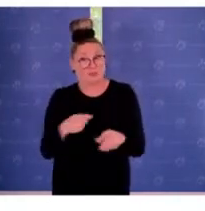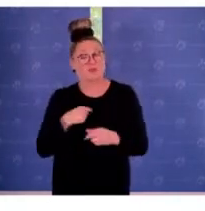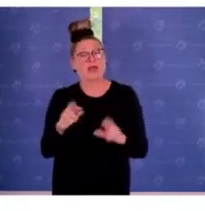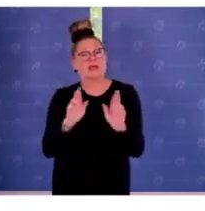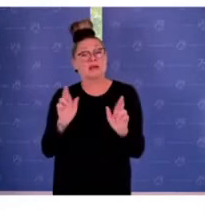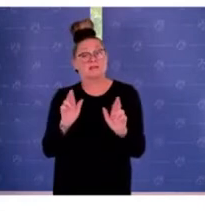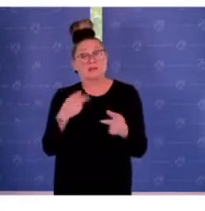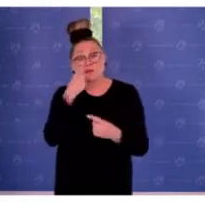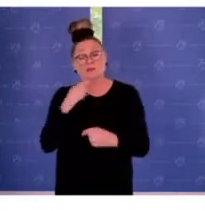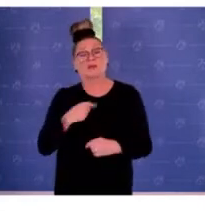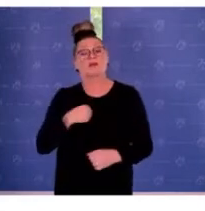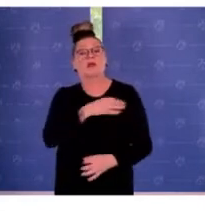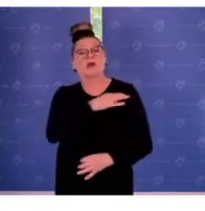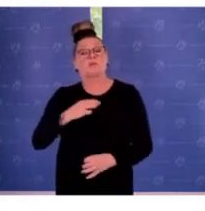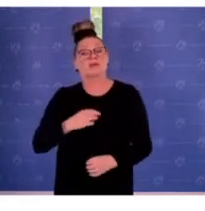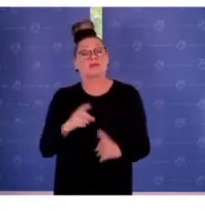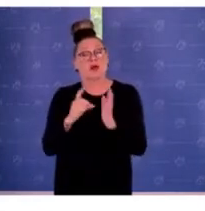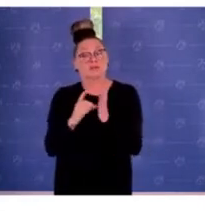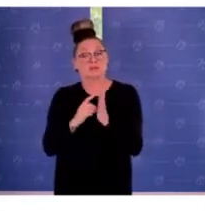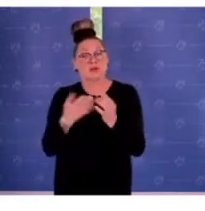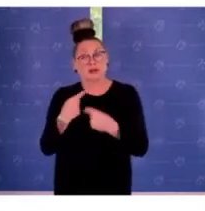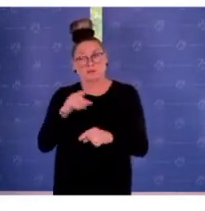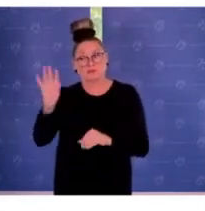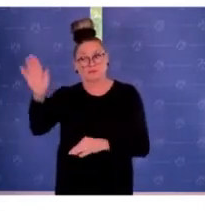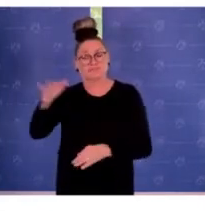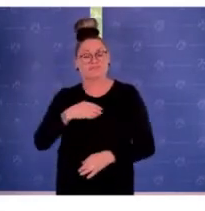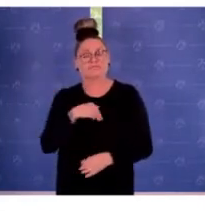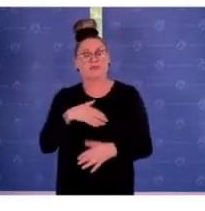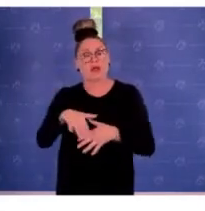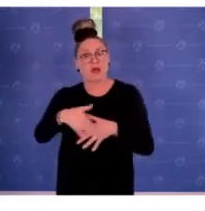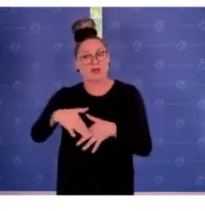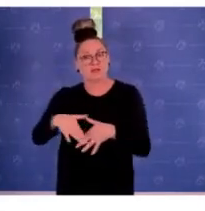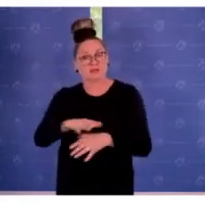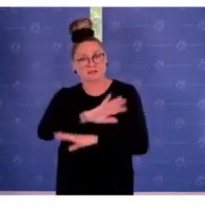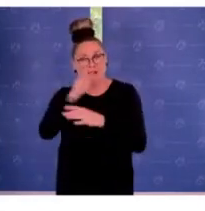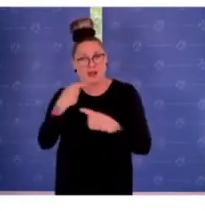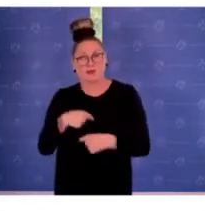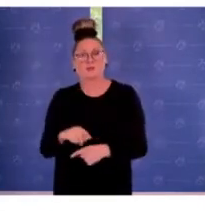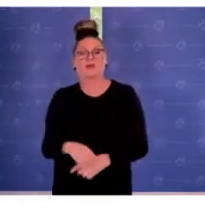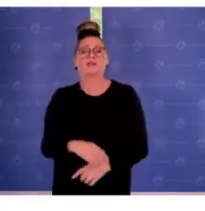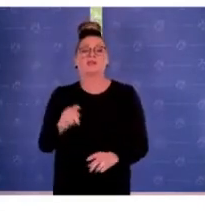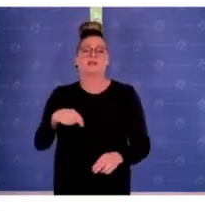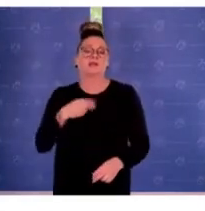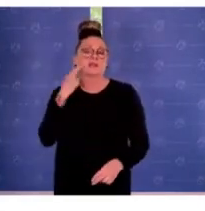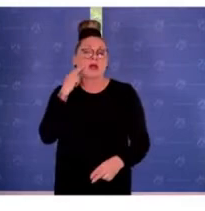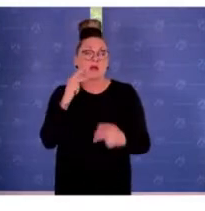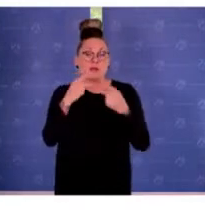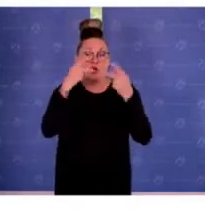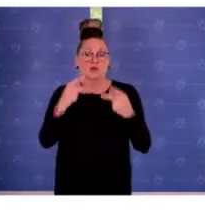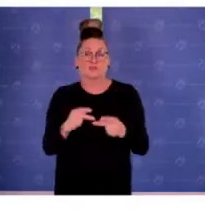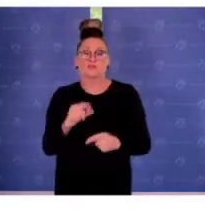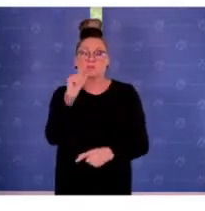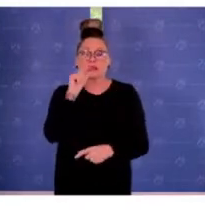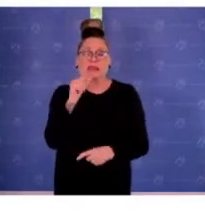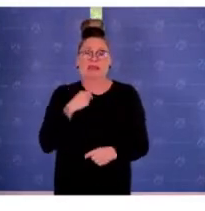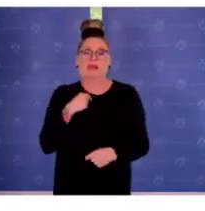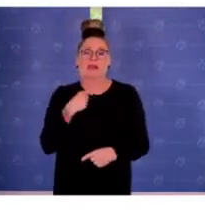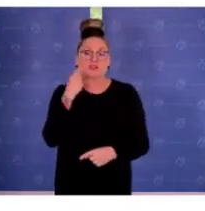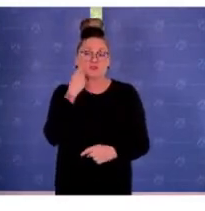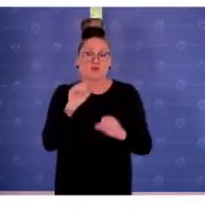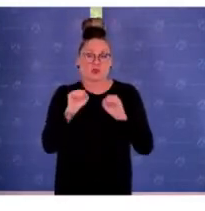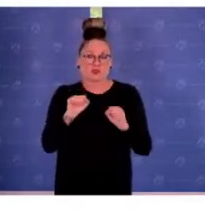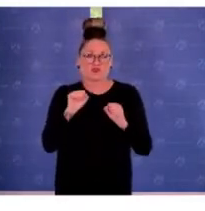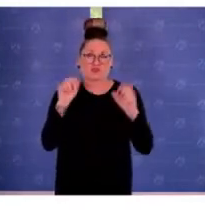private Daten, Meldeadressen und Ähnliches. Und dieses Konzept des kleinen Zeugenschutzes besagt eben, dass hier auch